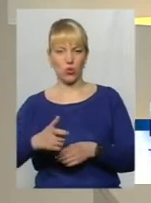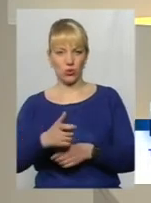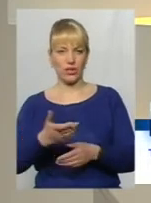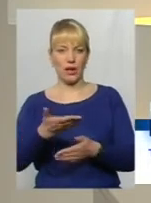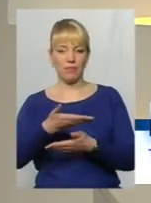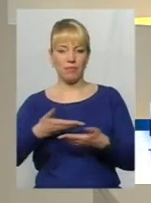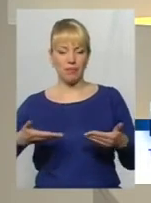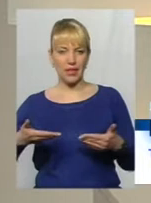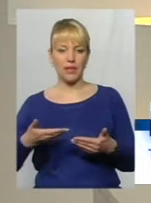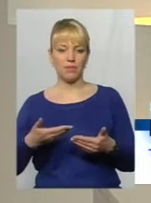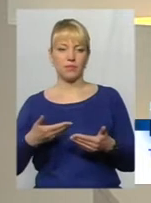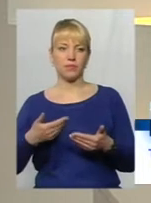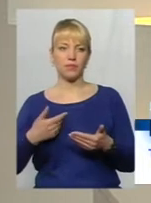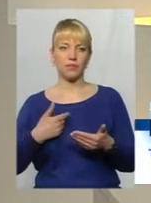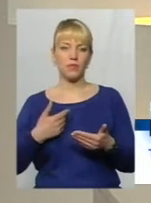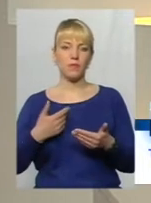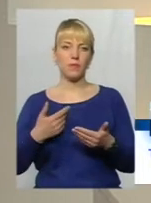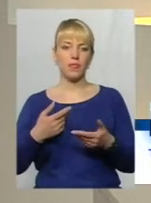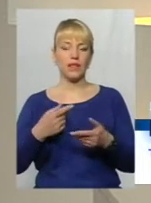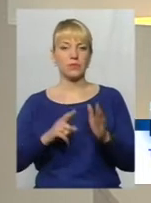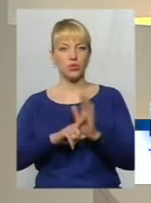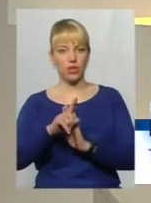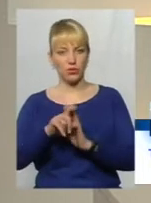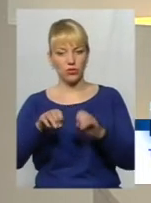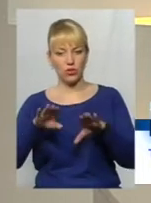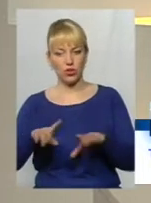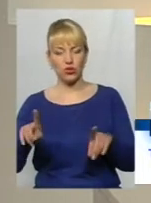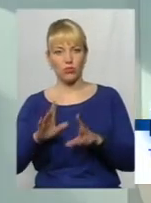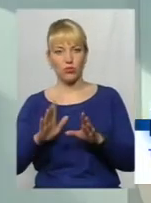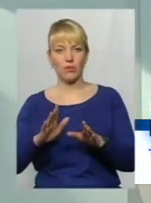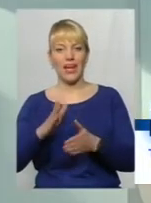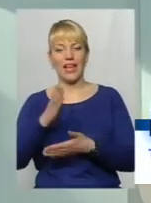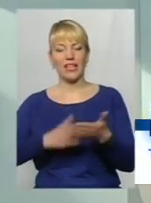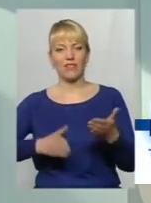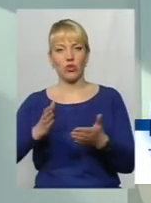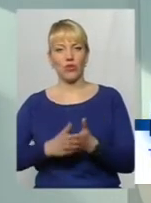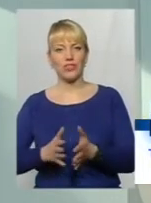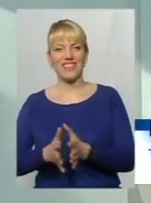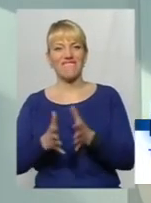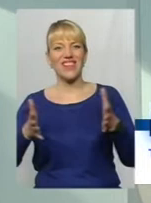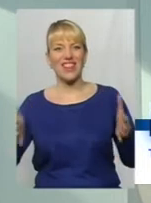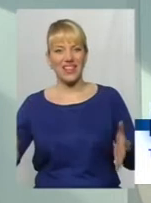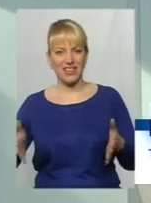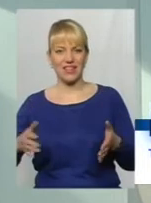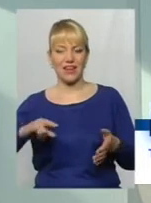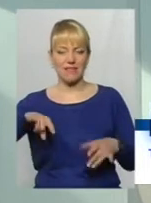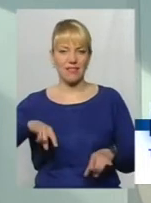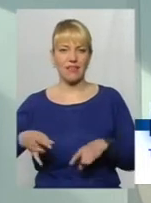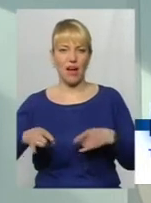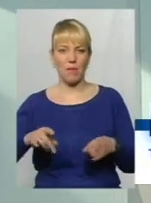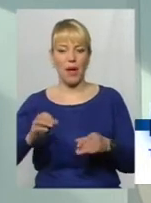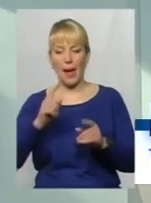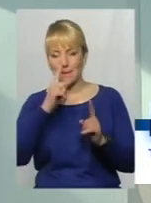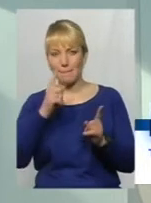по тому принципу, щоб ліквідувати великі ями, а малі лишили на поточний ремонт. Тому і